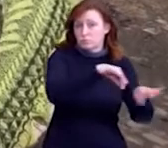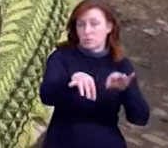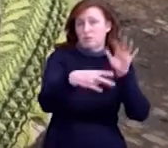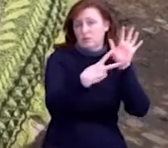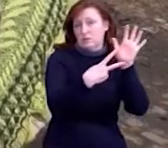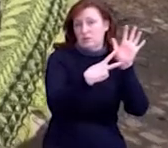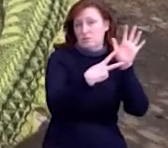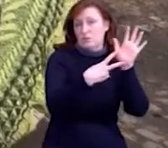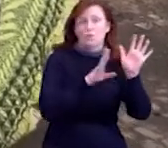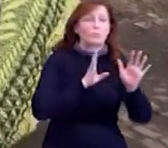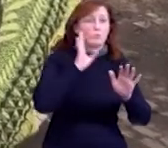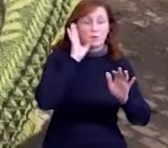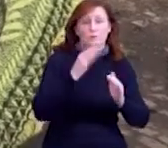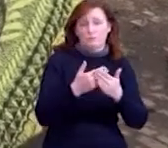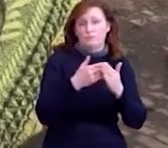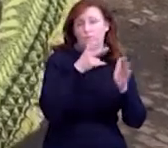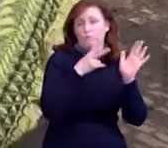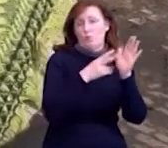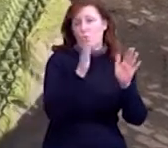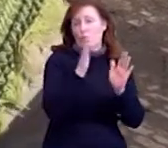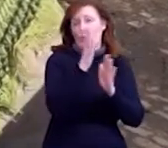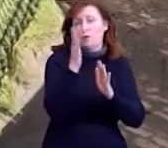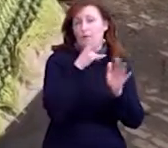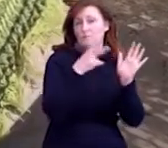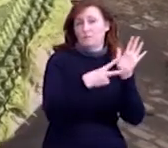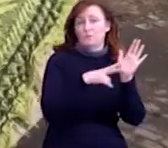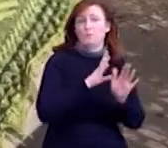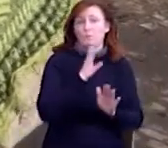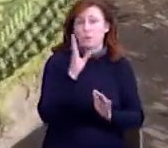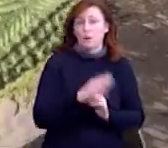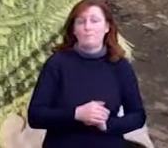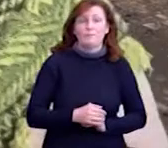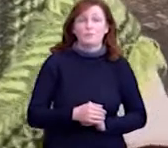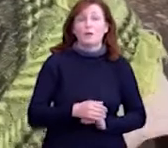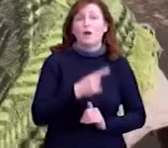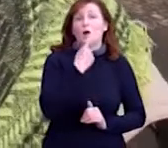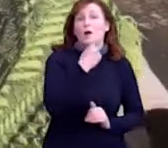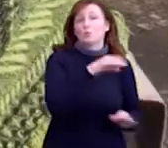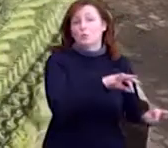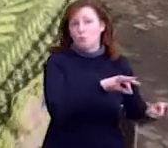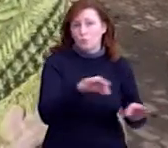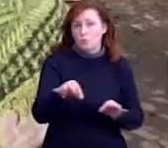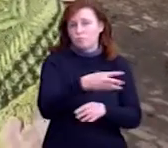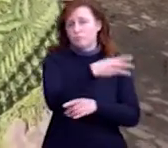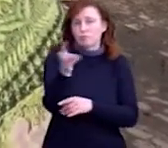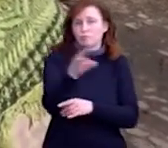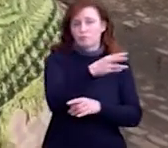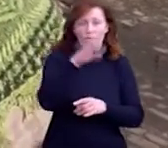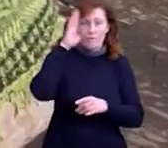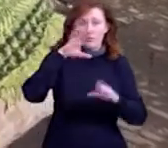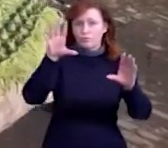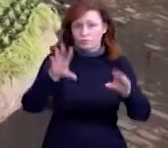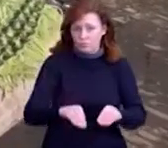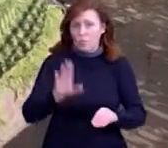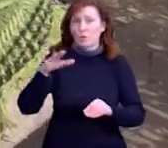не їхали, мабуть. Ближай до самі. Тому що він одразу позвонив, і вони машину одну виліли, і приїхала пожежна з міста.